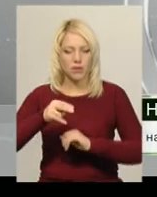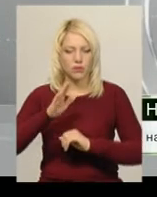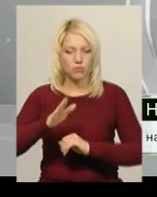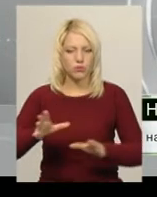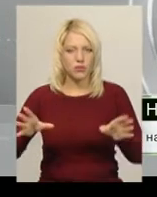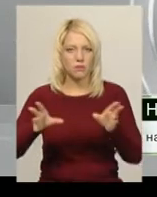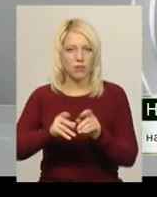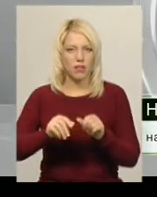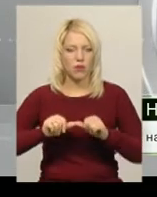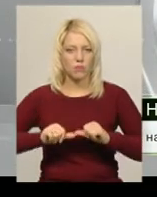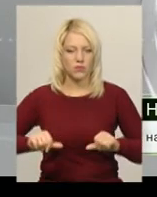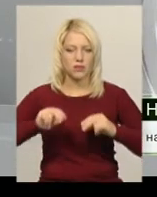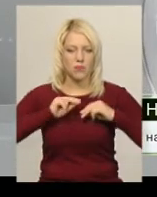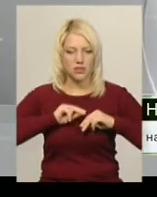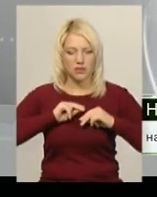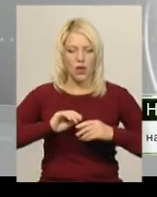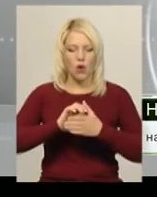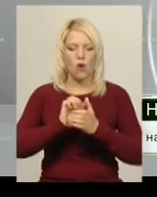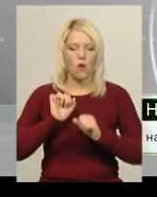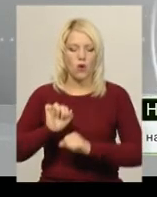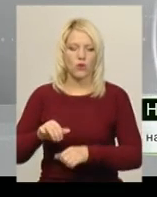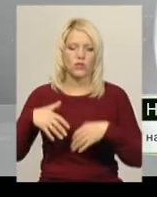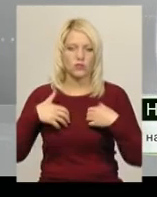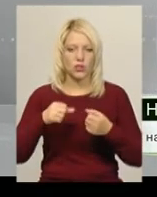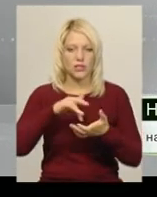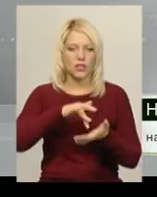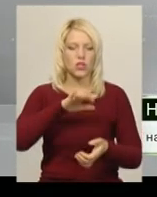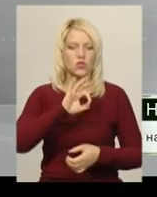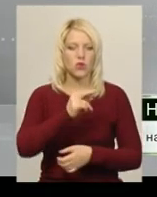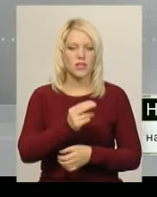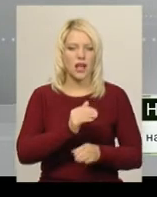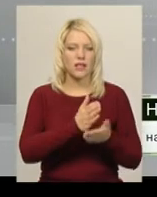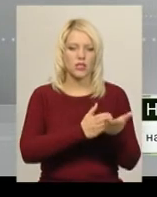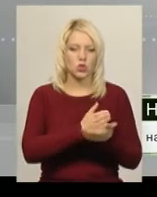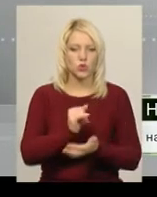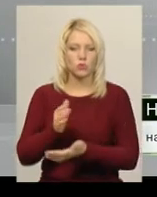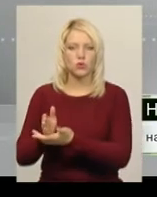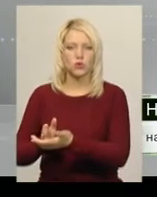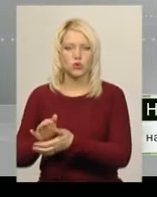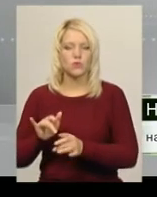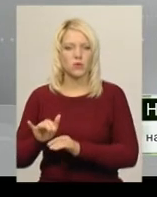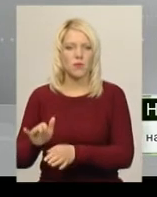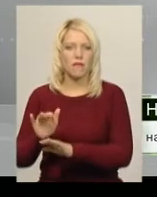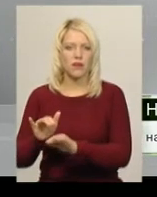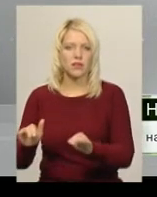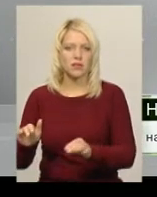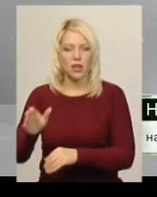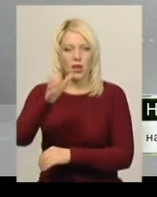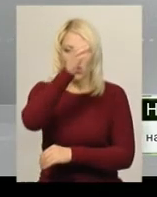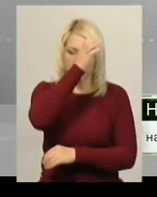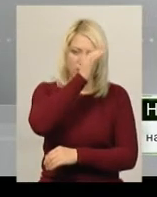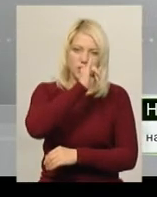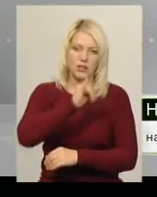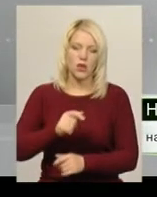комісія із працівників охорони здоров'я, центрів соціальних служб, служб у справах дітей, освіти і управління